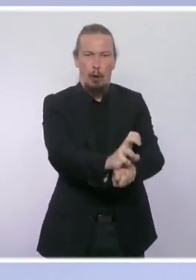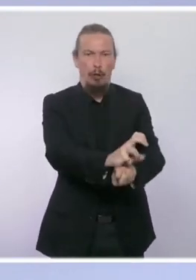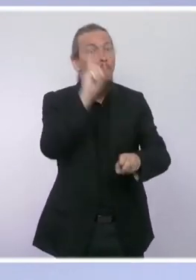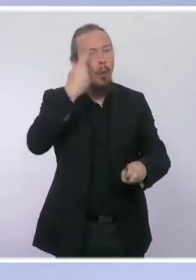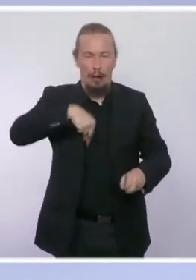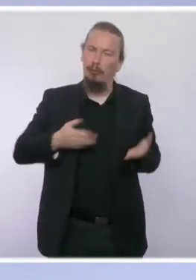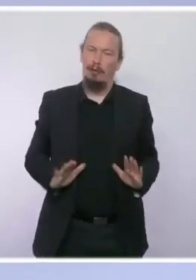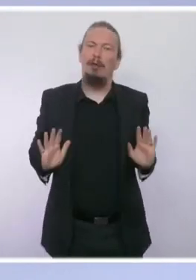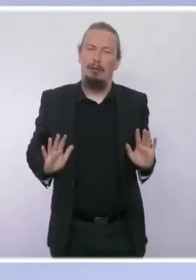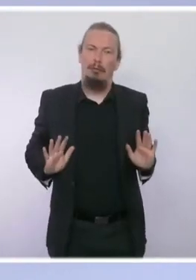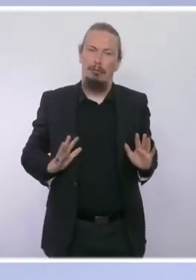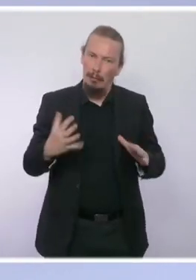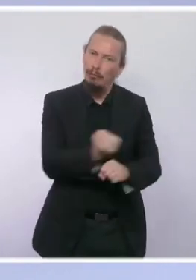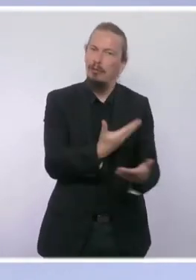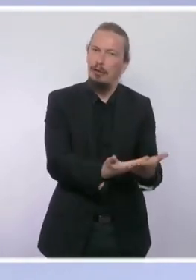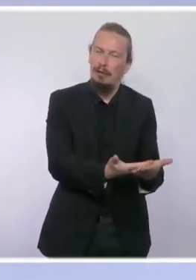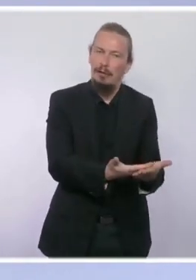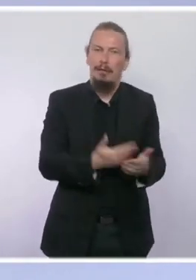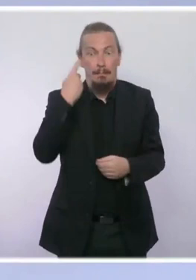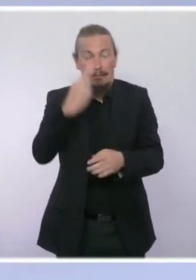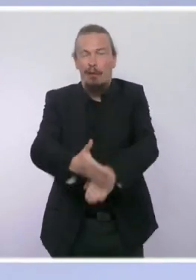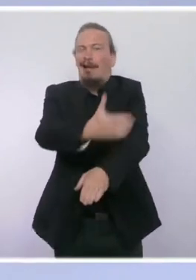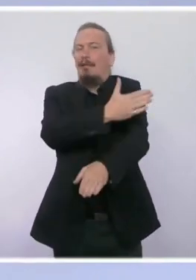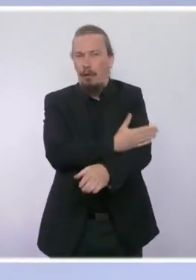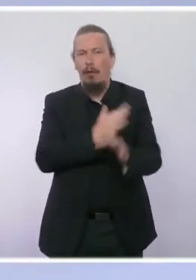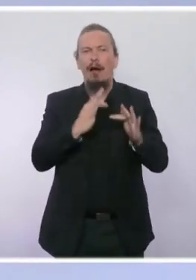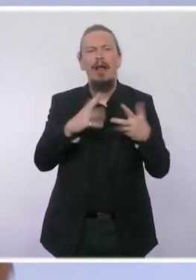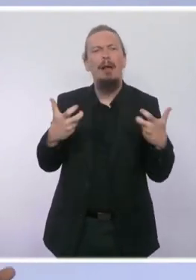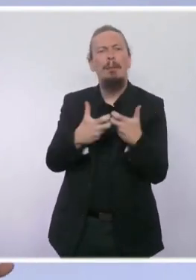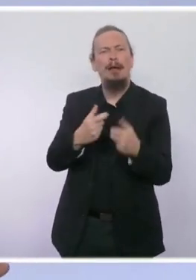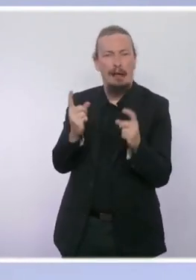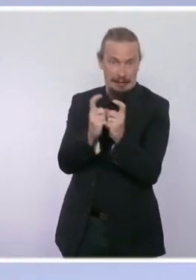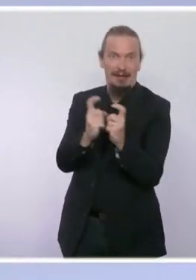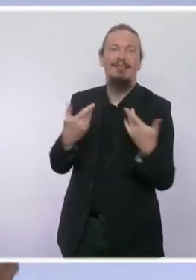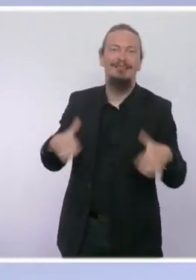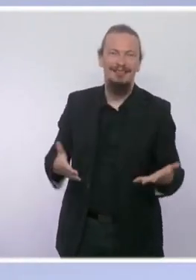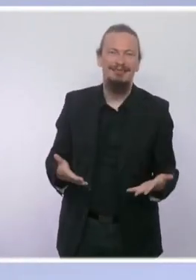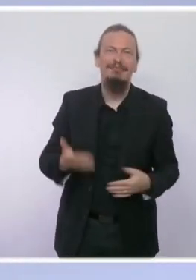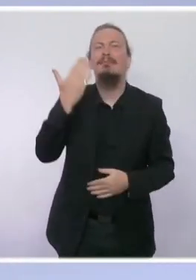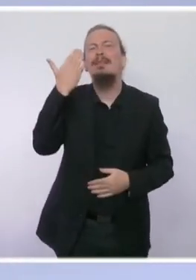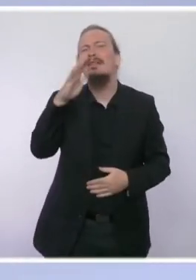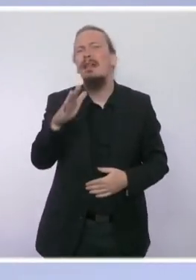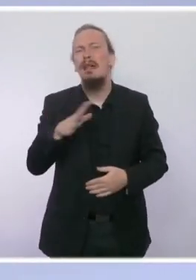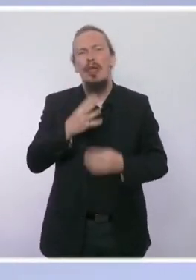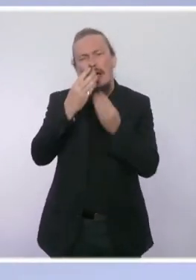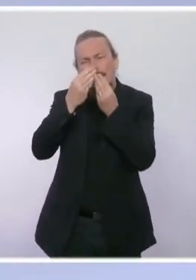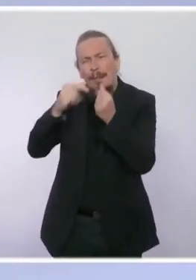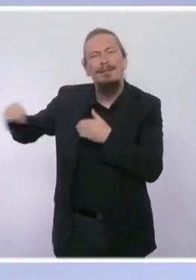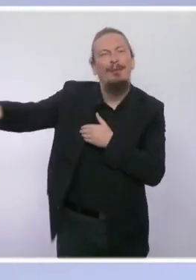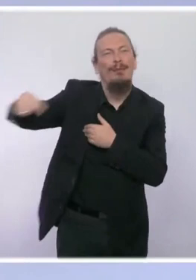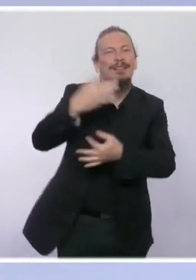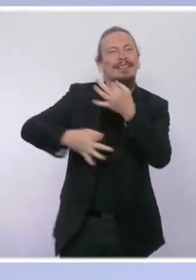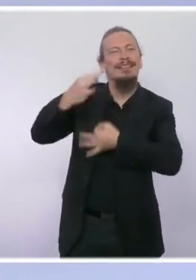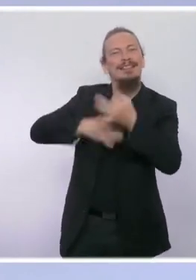mesures. Nous avons pris des mesures par anticipation sur la question du prix de l'électricité. Vous savez que certaines estimations et la plupart des